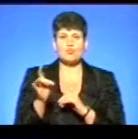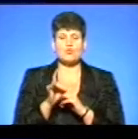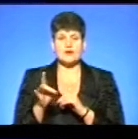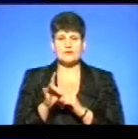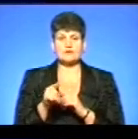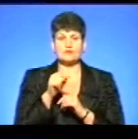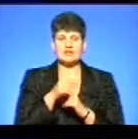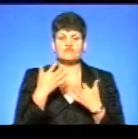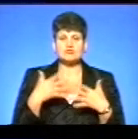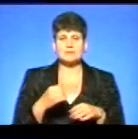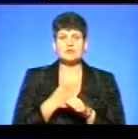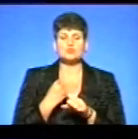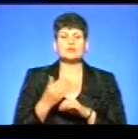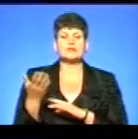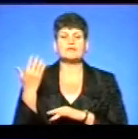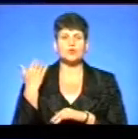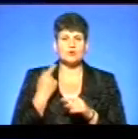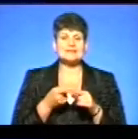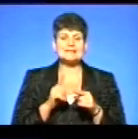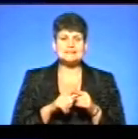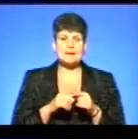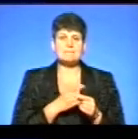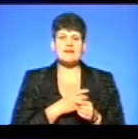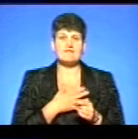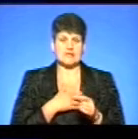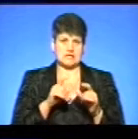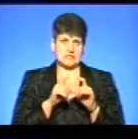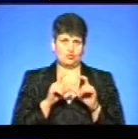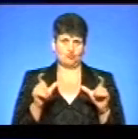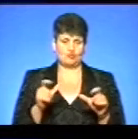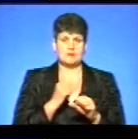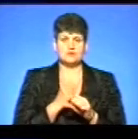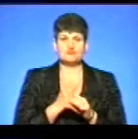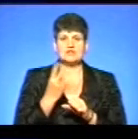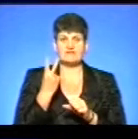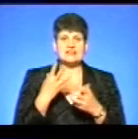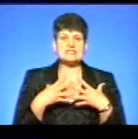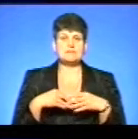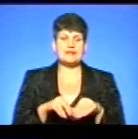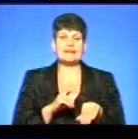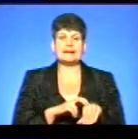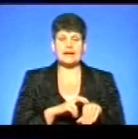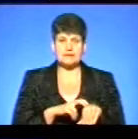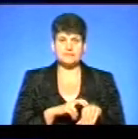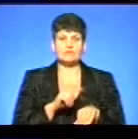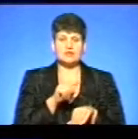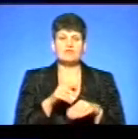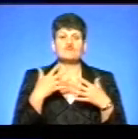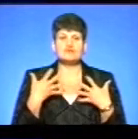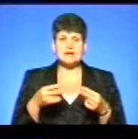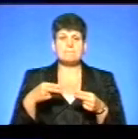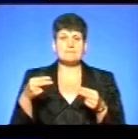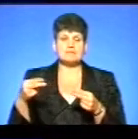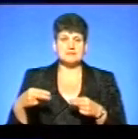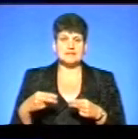Вони вже працюють давно, це приватна структура, працюють два сімейних лікарі, і вони вже підписали з